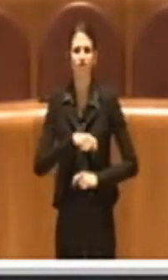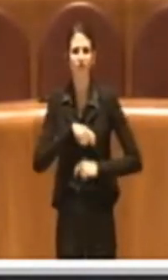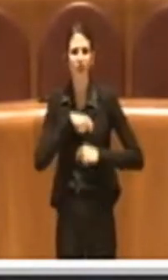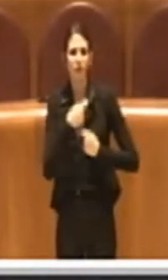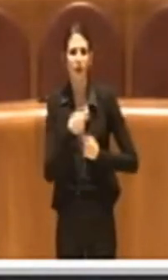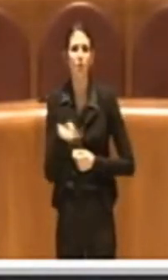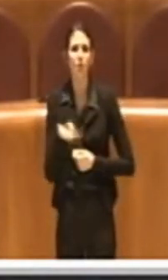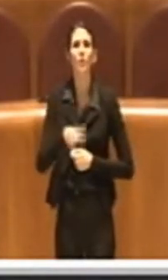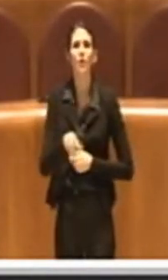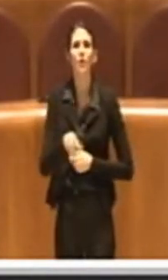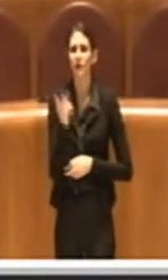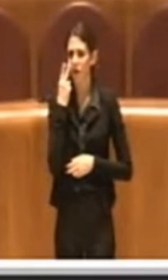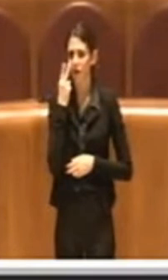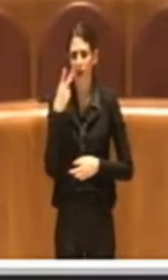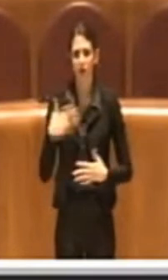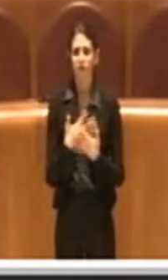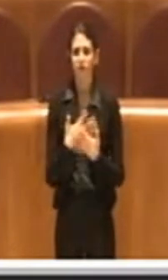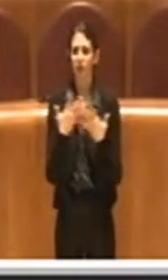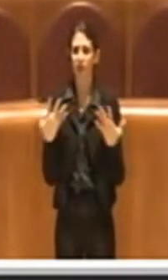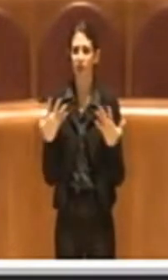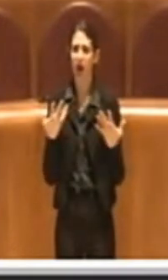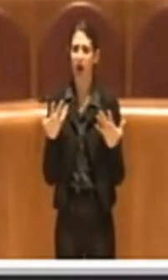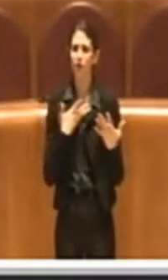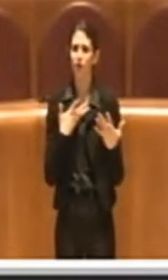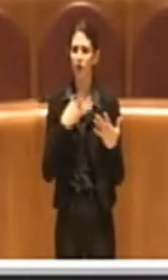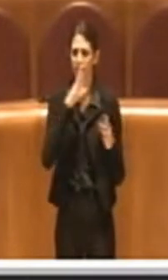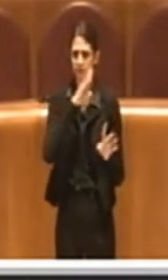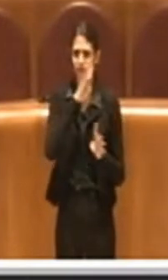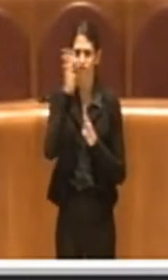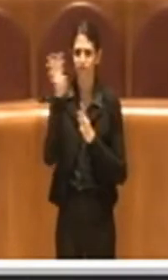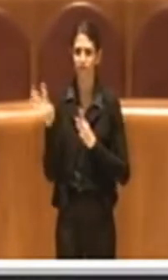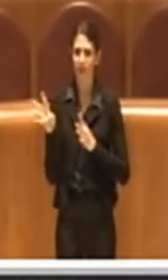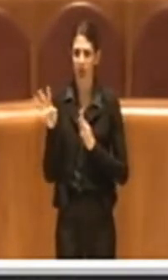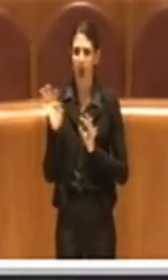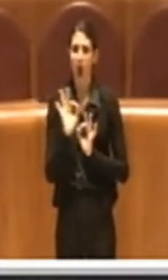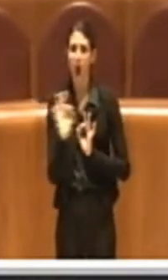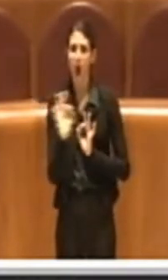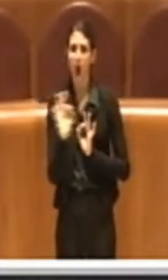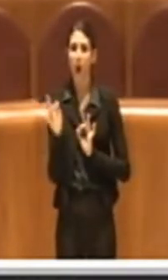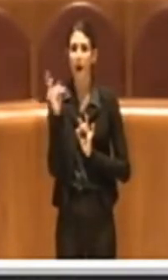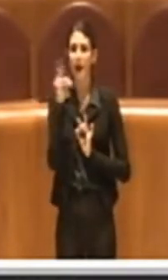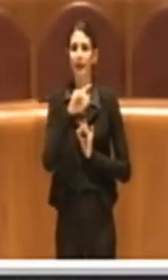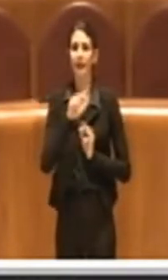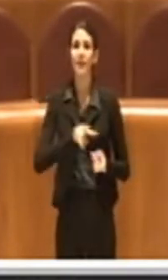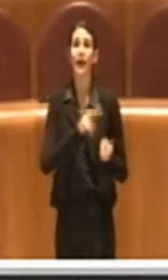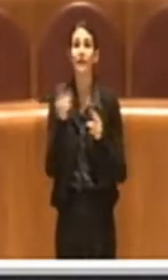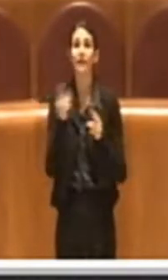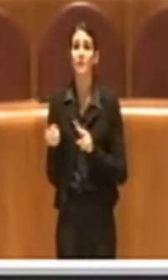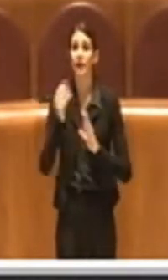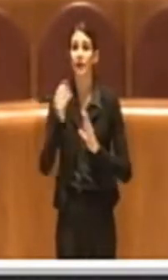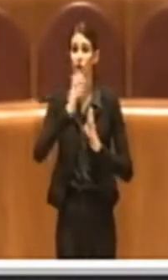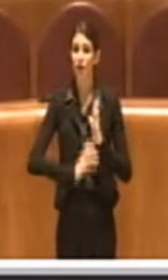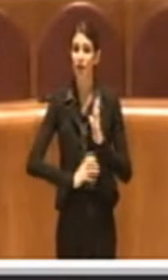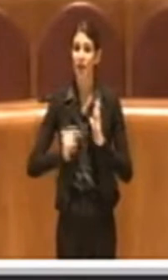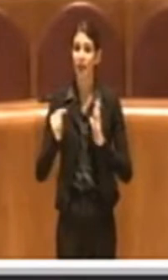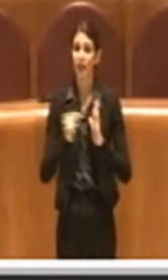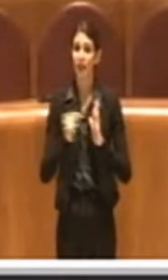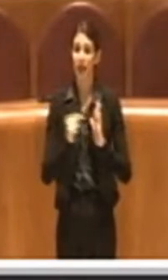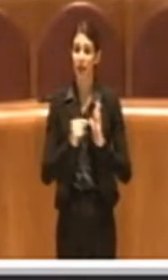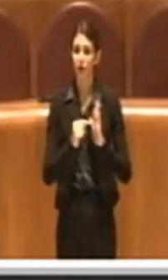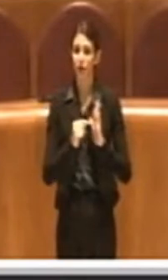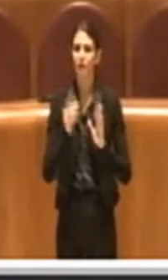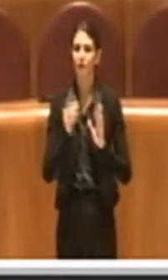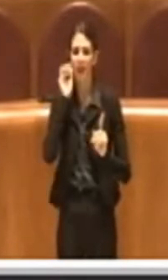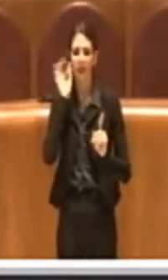fraintendimento, cattiva interpretazione del testo presente, mi riferisco alla seconda